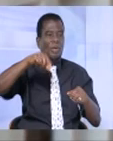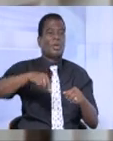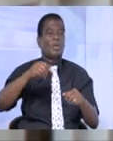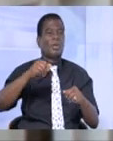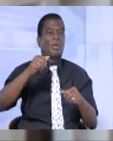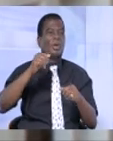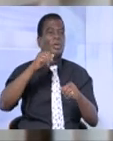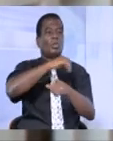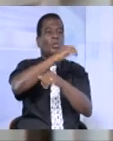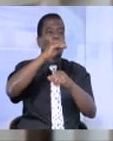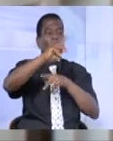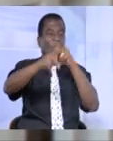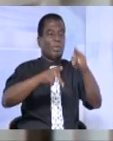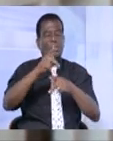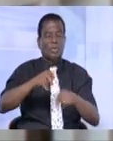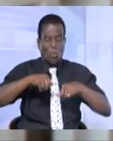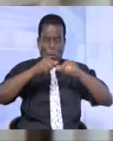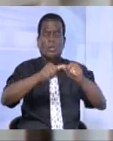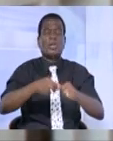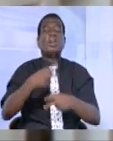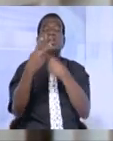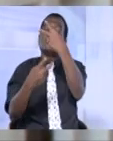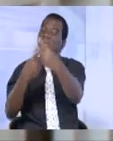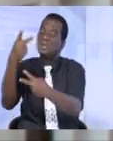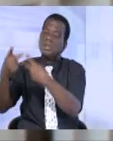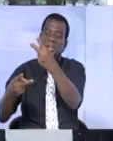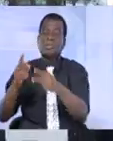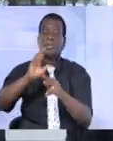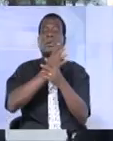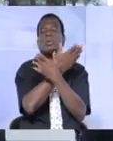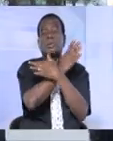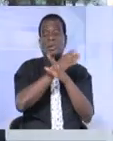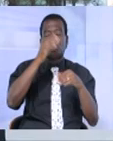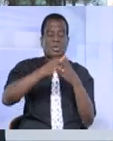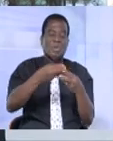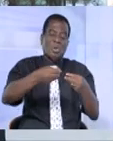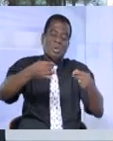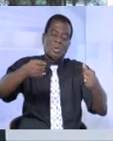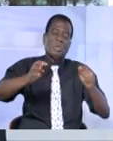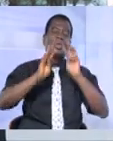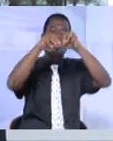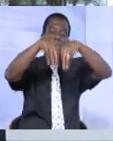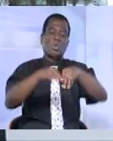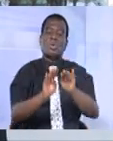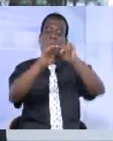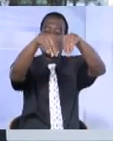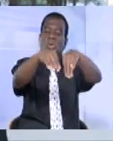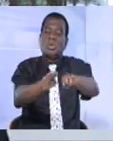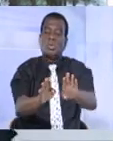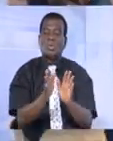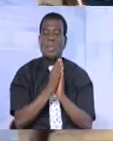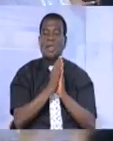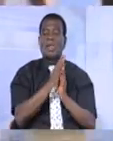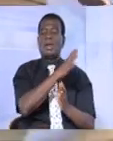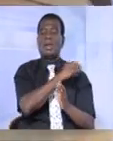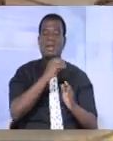autres populations continuent à fréquenter cette belle cité balnéaire qui les attend à bras ouverts. La ville historique essuie ses larmes et ouvre